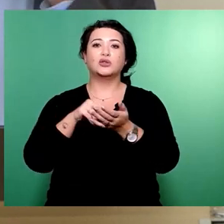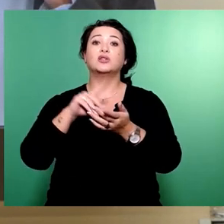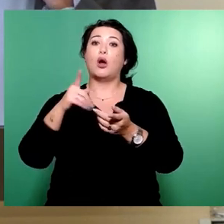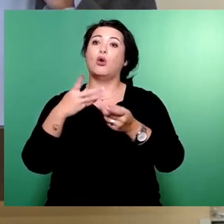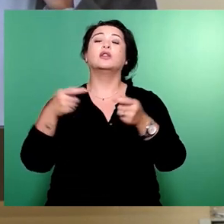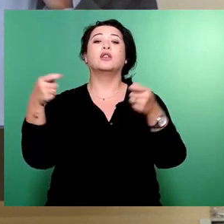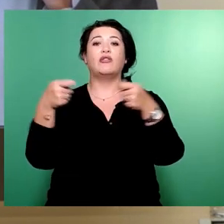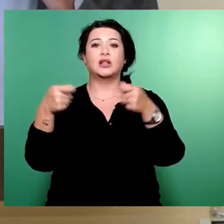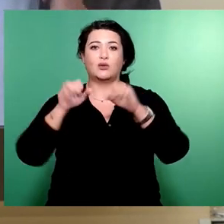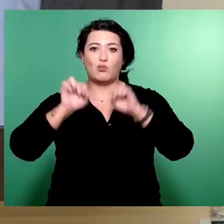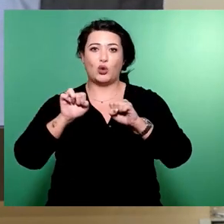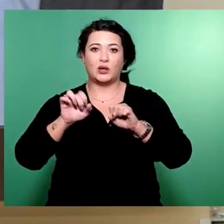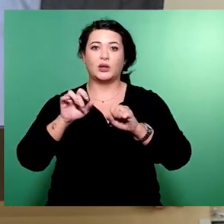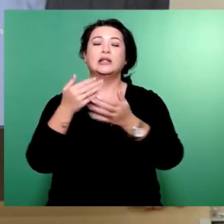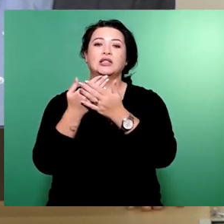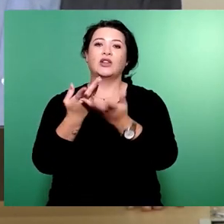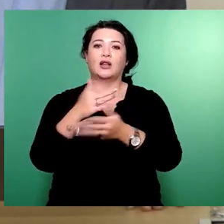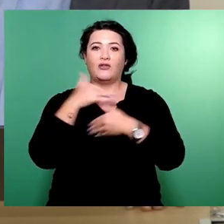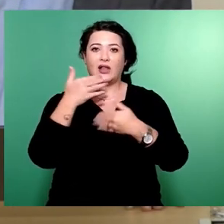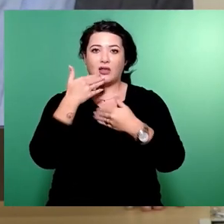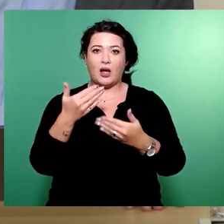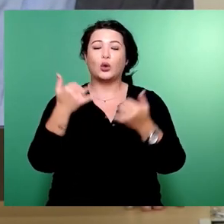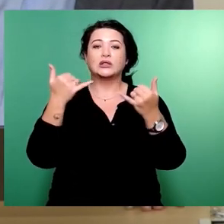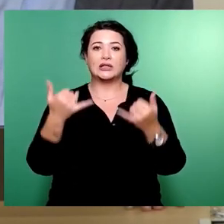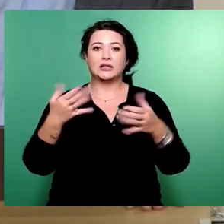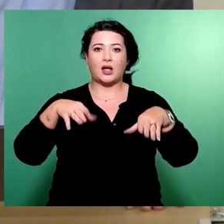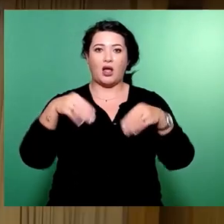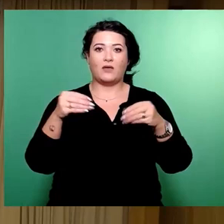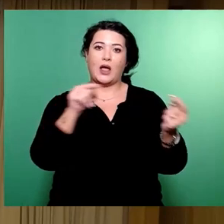ist. In diesem Sinne erstmal vielen Dank und wir steigen ein in die Debatte.